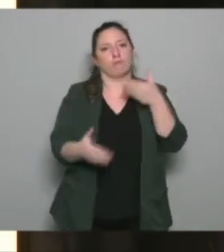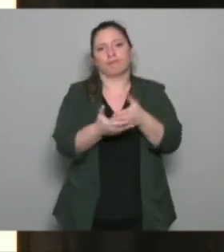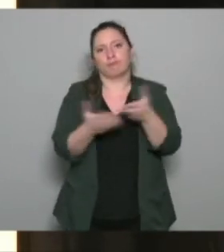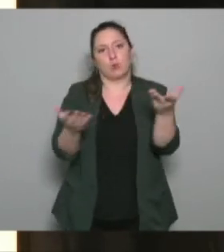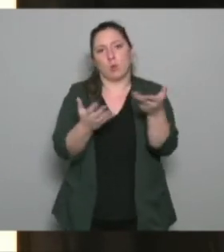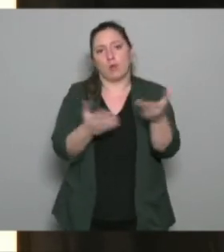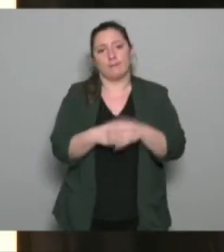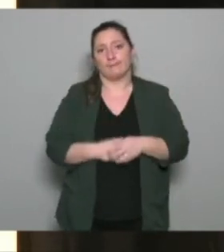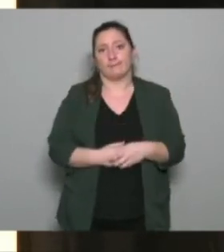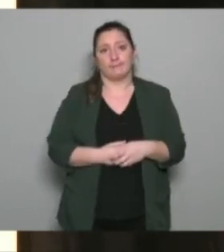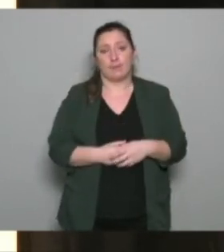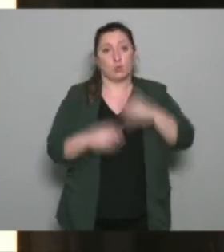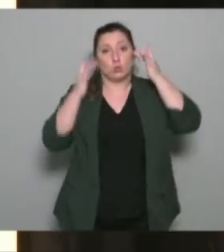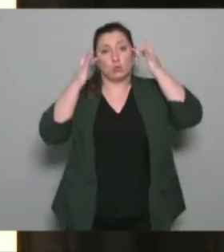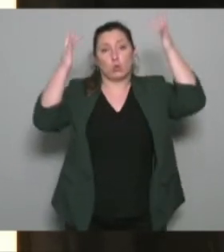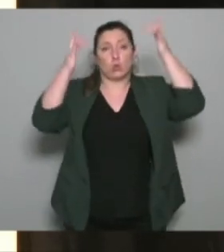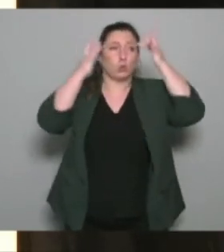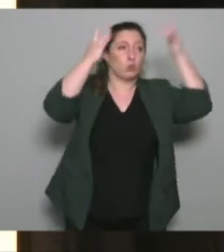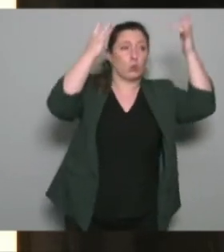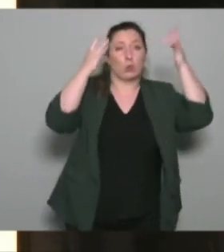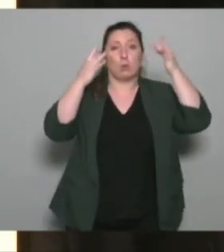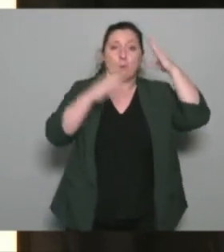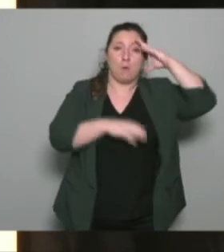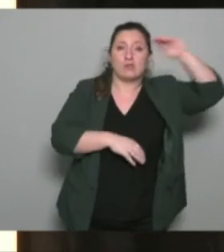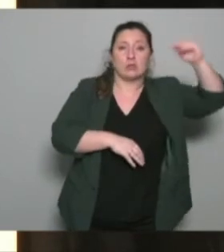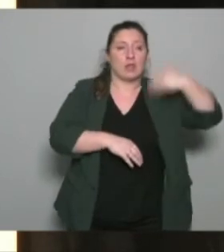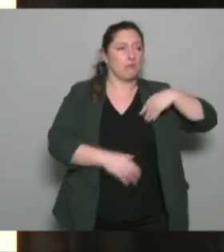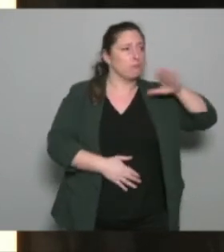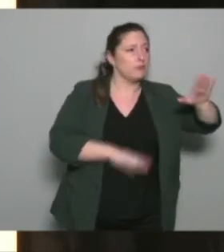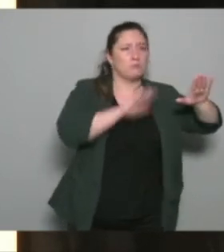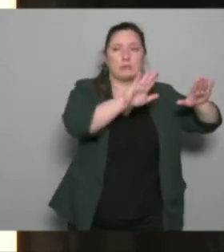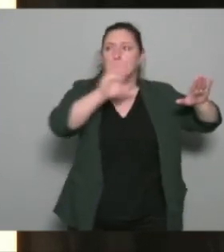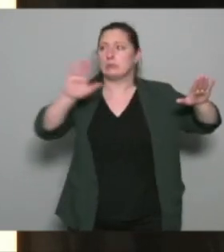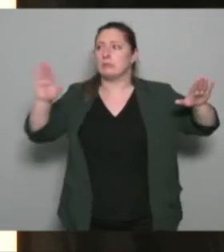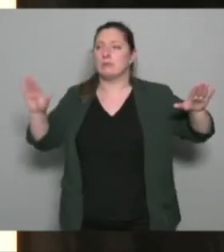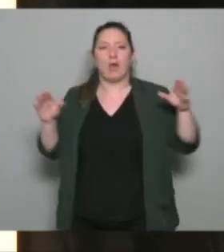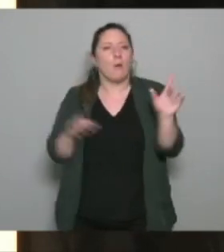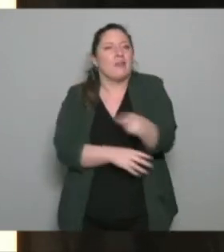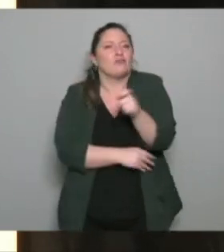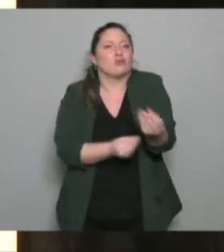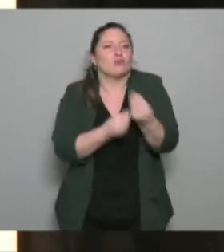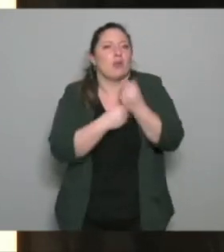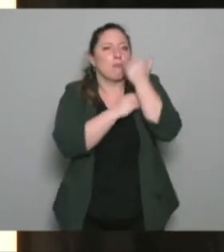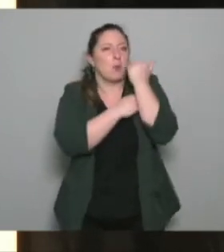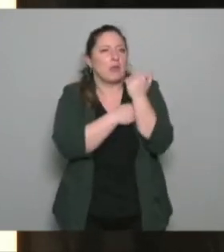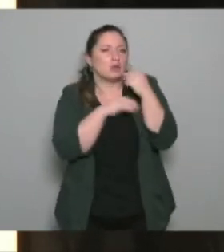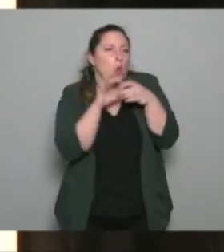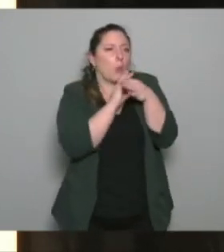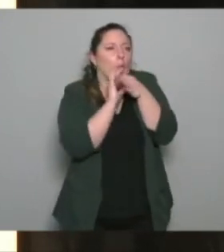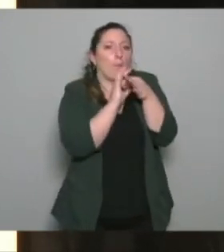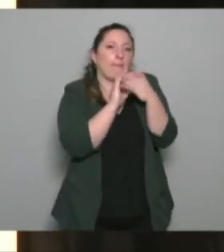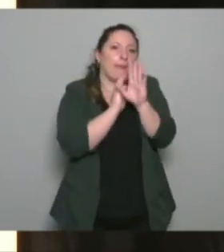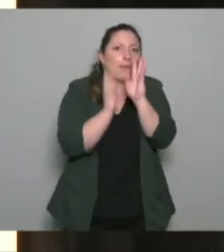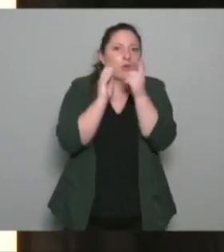justement cette question des cultures des cultures des cultures professionnelles qui à la fois nous protègent nous unissent mais en même temps